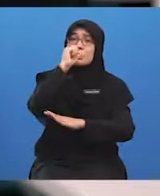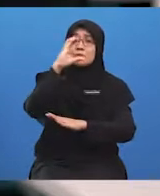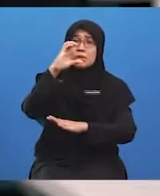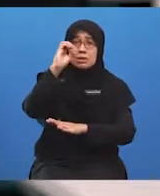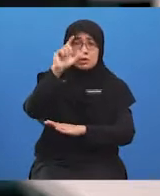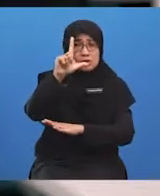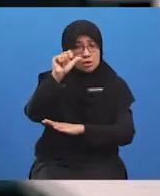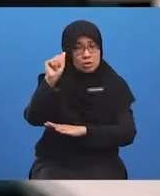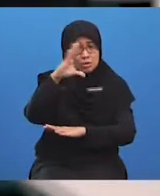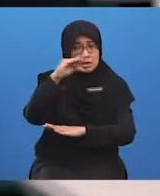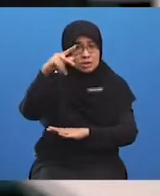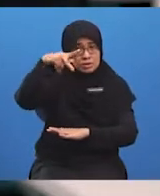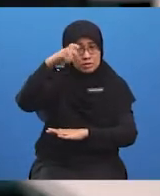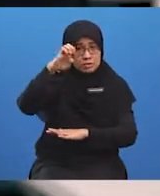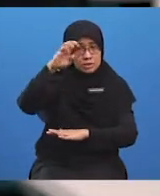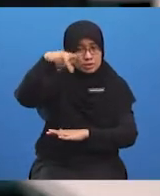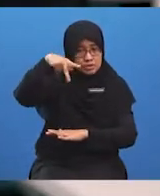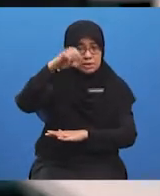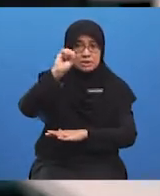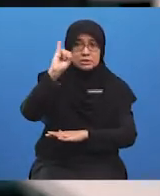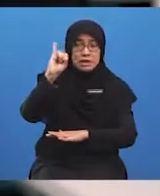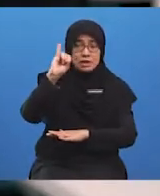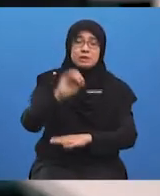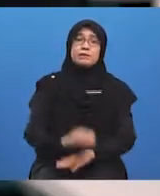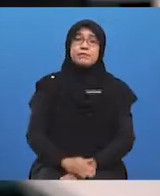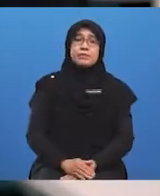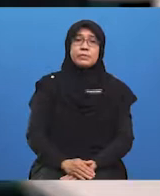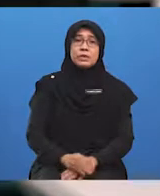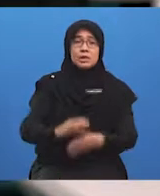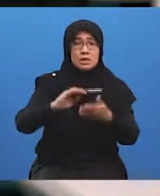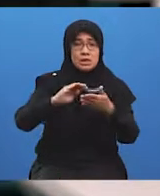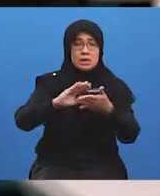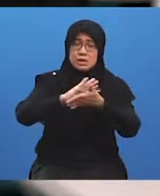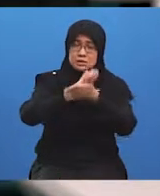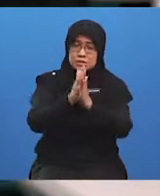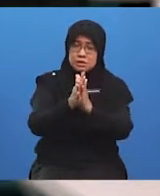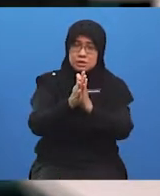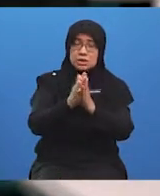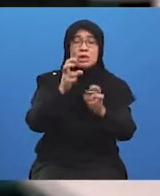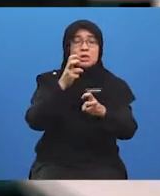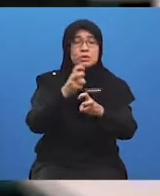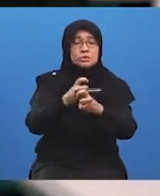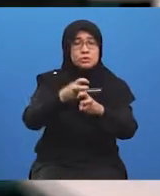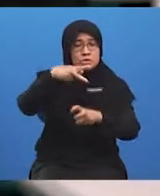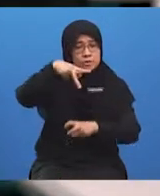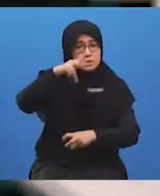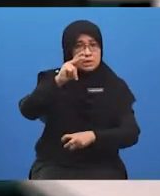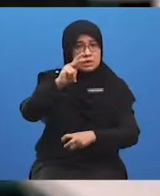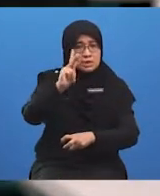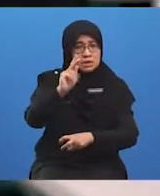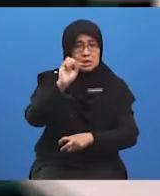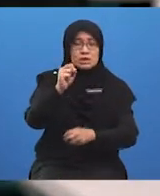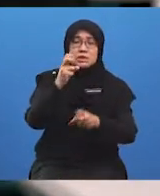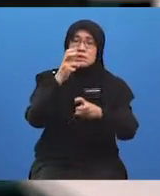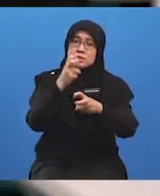Oleh itu, pelajar semua amat sukar bagi PKS menembusi pasaran makanan dan